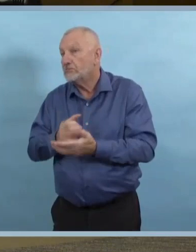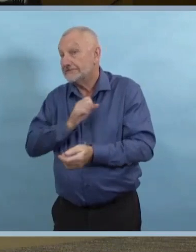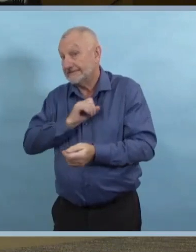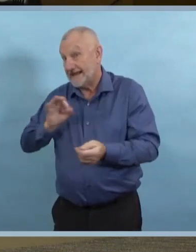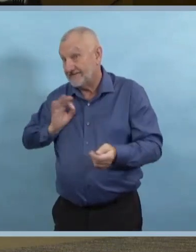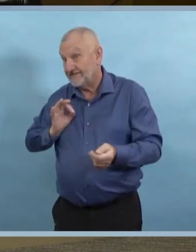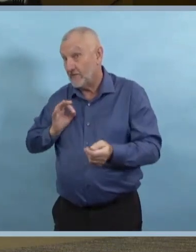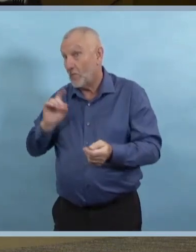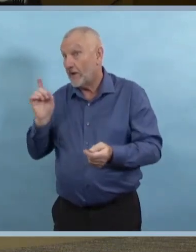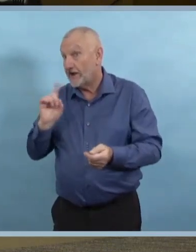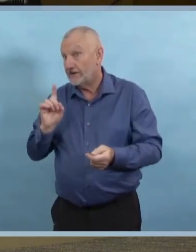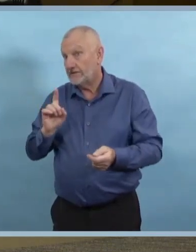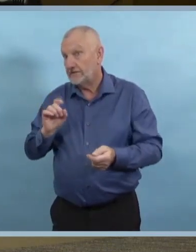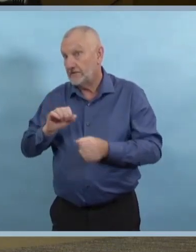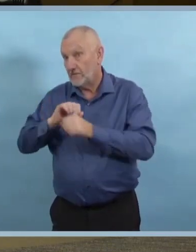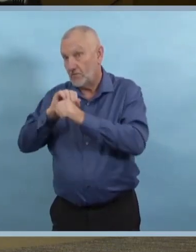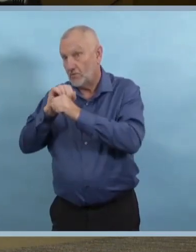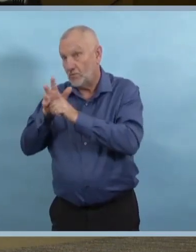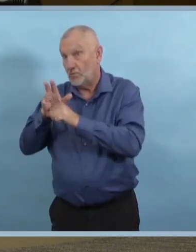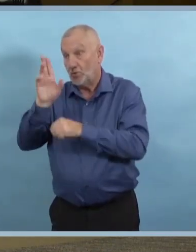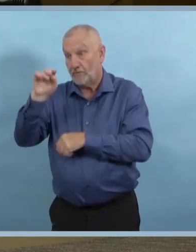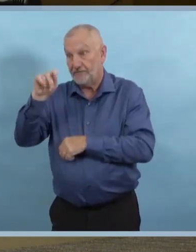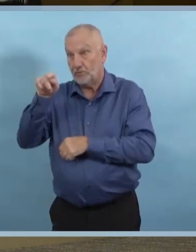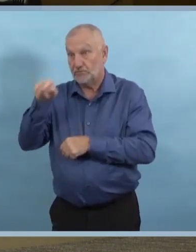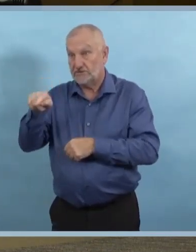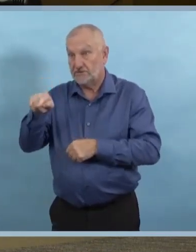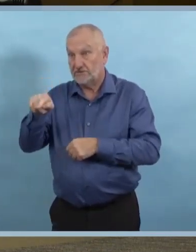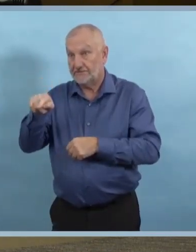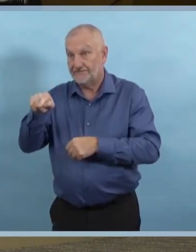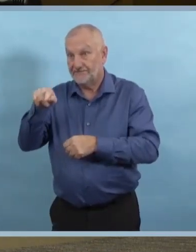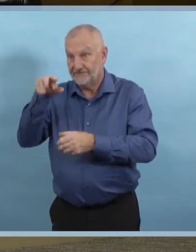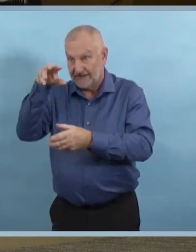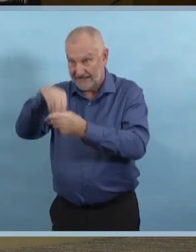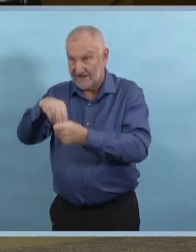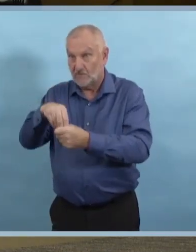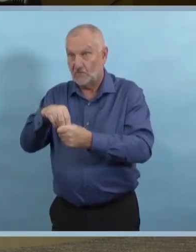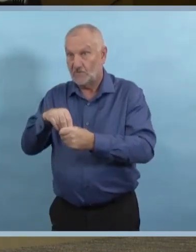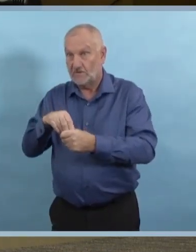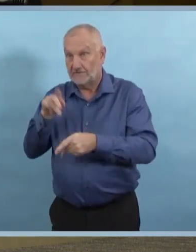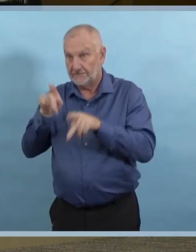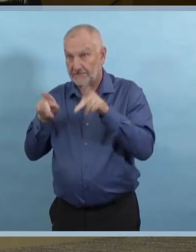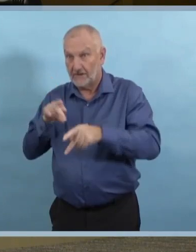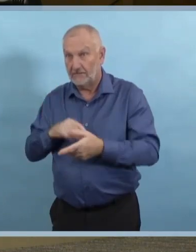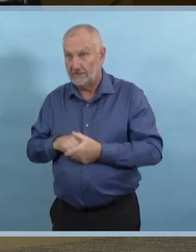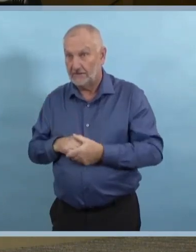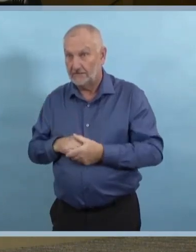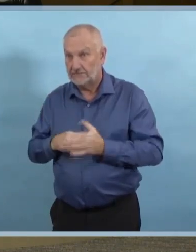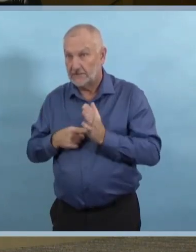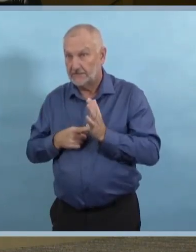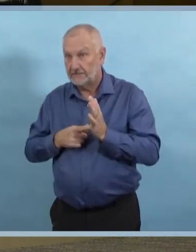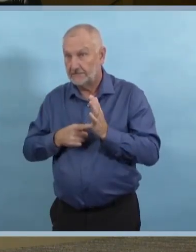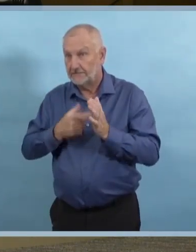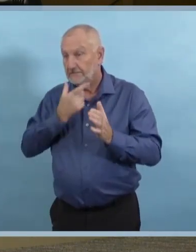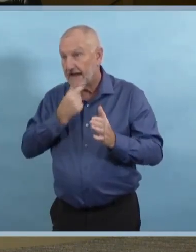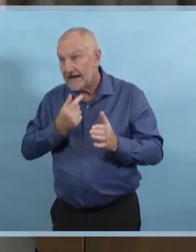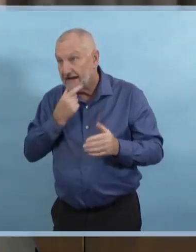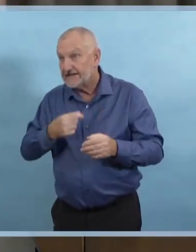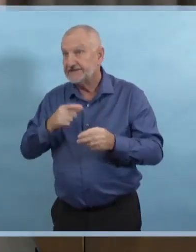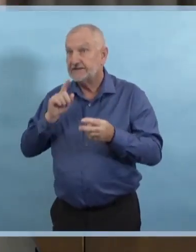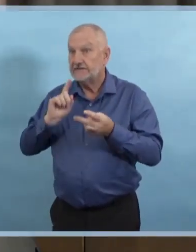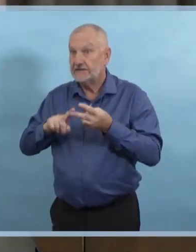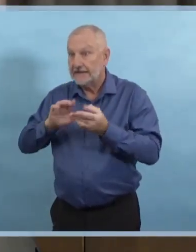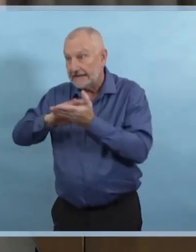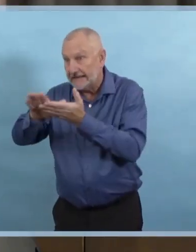Pensez-vous que c quelque chose que vous pouvez mettre en œuvre? Oui, et j'aimerais bien en parler mercredi, Mohamed, mais c'est quelque chose que nous